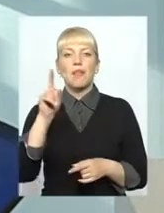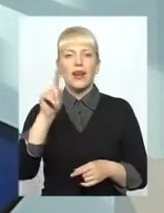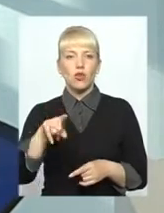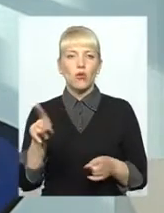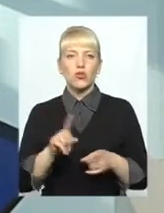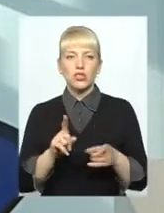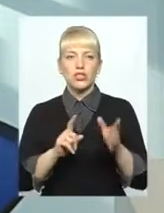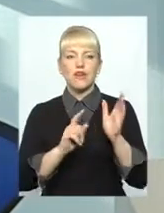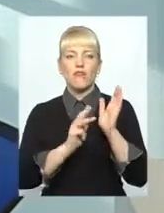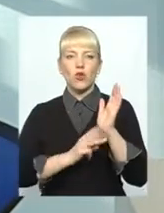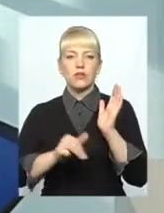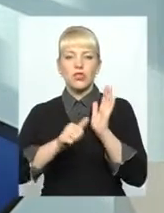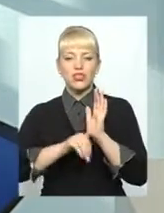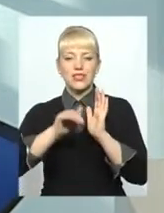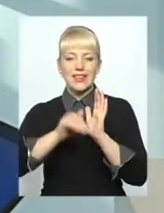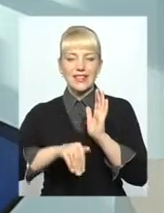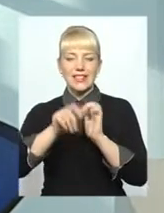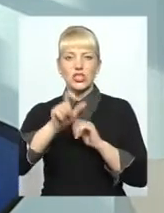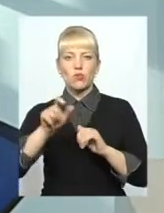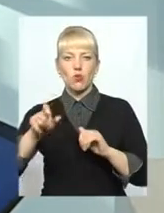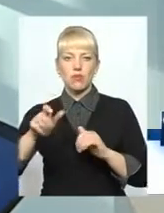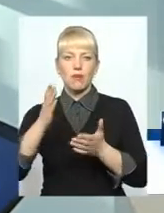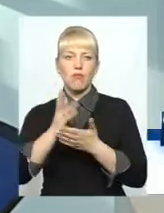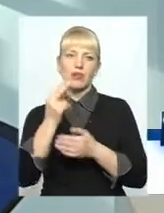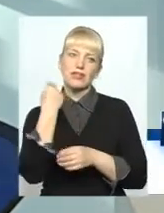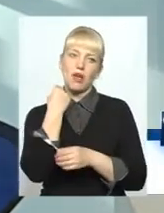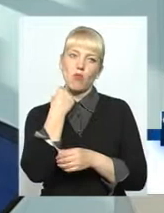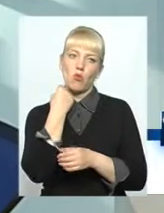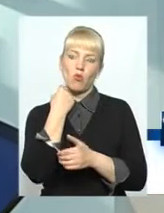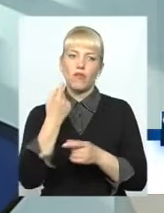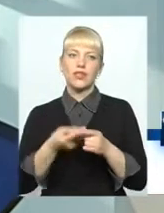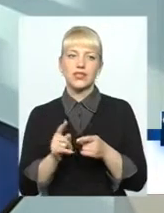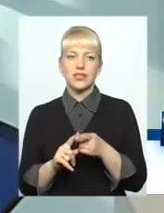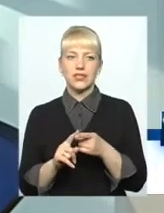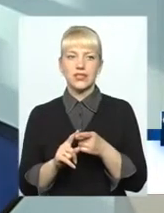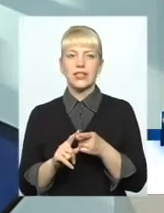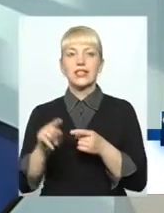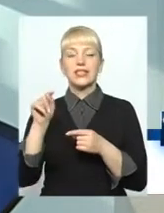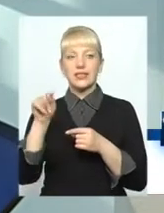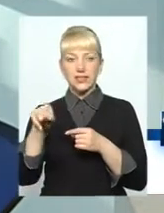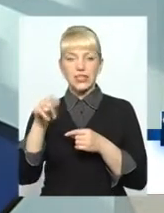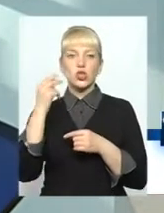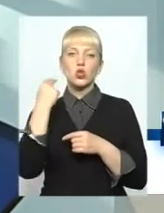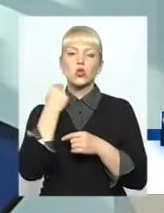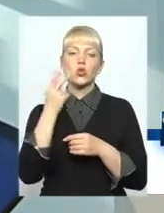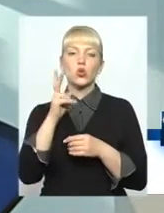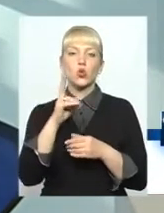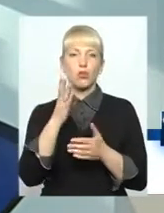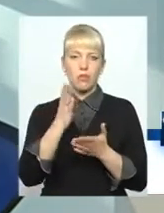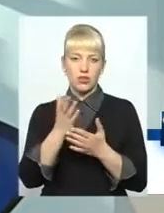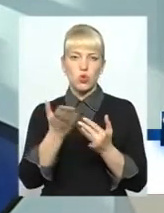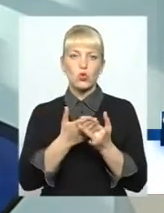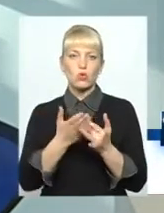що 86 тисяч споживачів мають заборгованість. Саме з цих субсидіантів? Так, так, саме